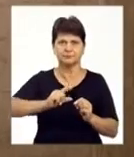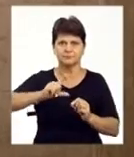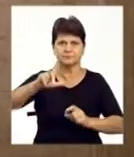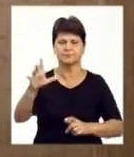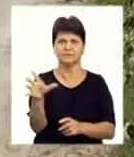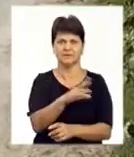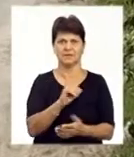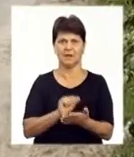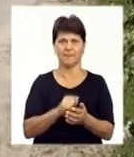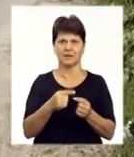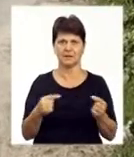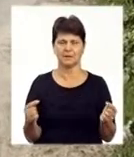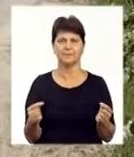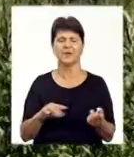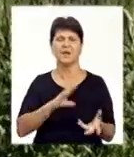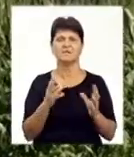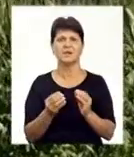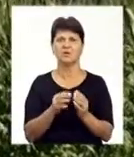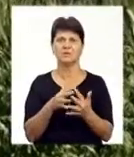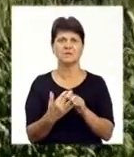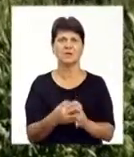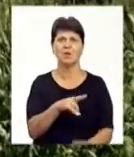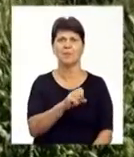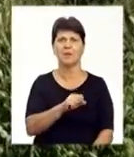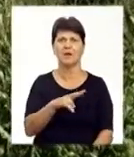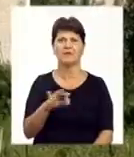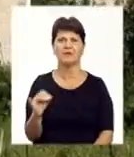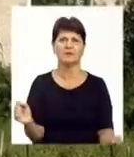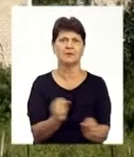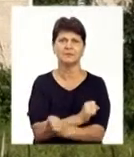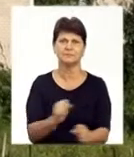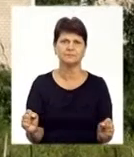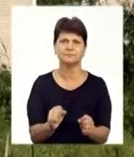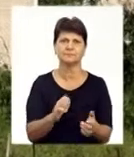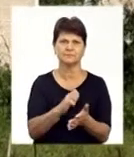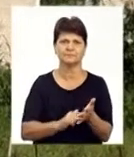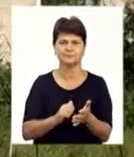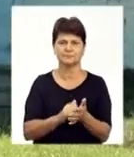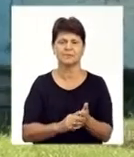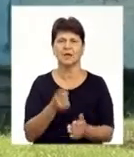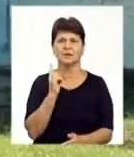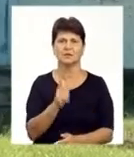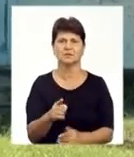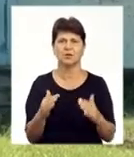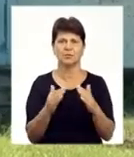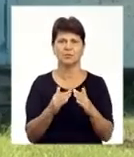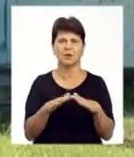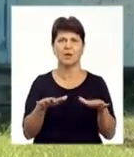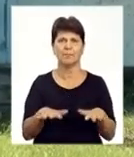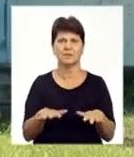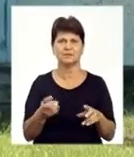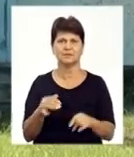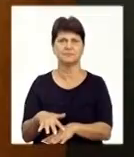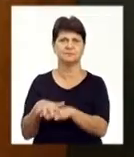всі матеріали. Загалом у селі Павлівка внаслідок вибухів на Арсеналі пошкоджено більше тисячі будинків. Нині на місцеву пошту